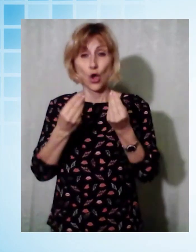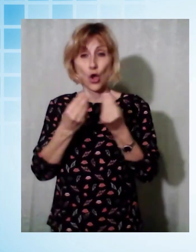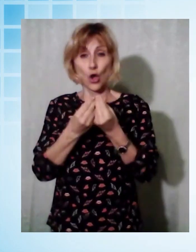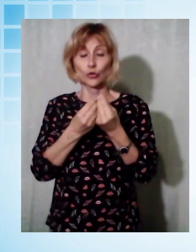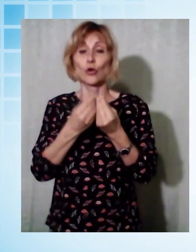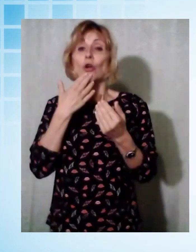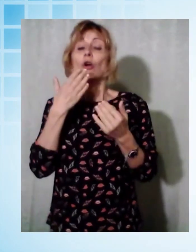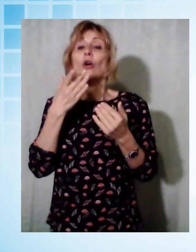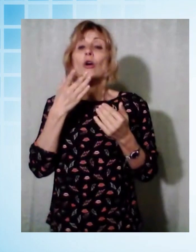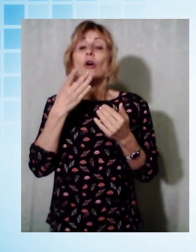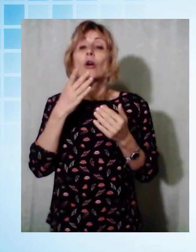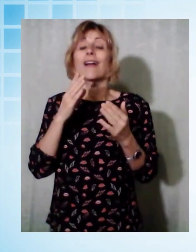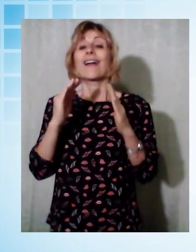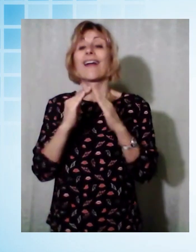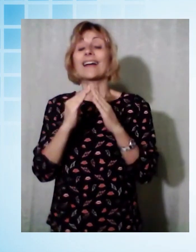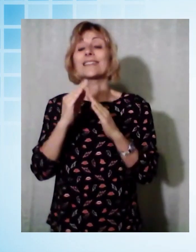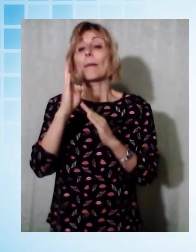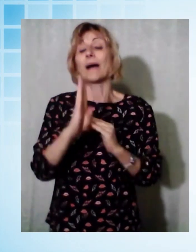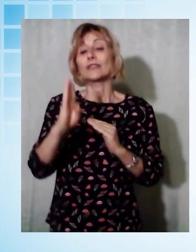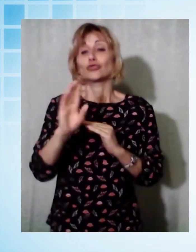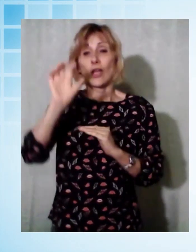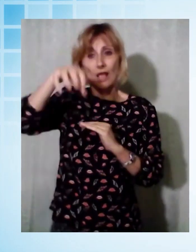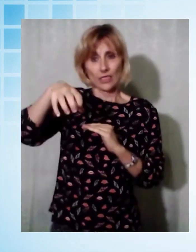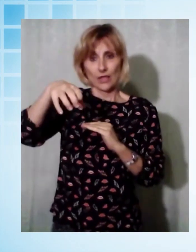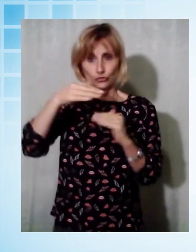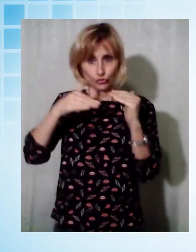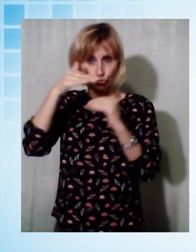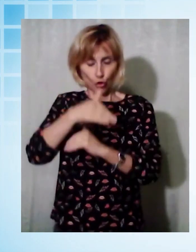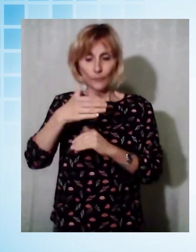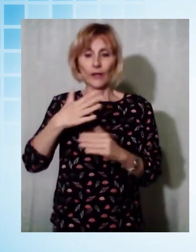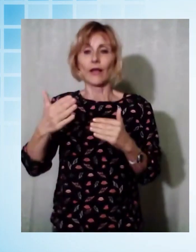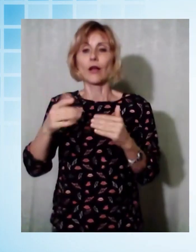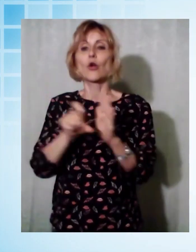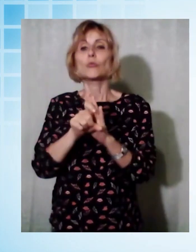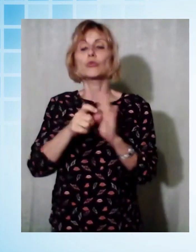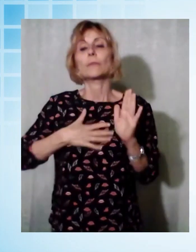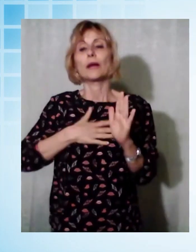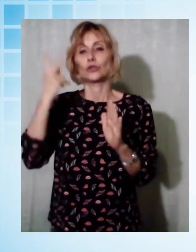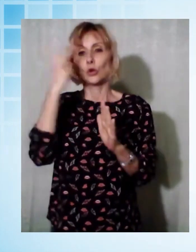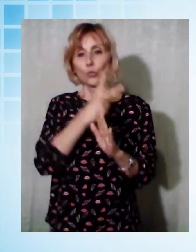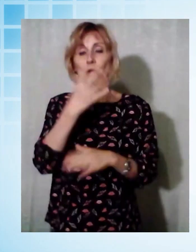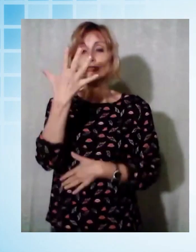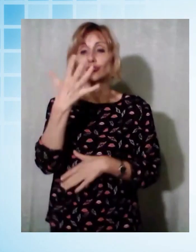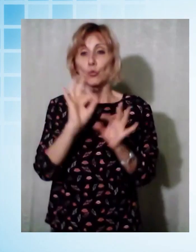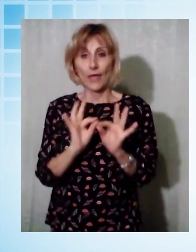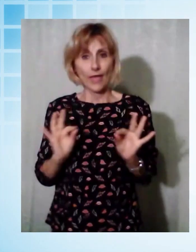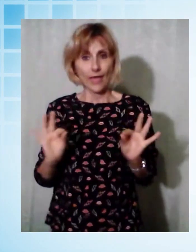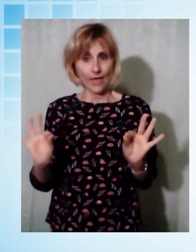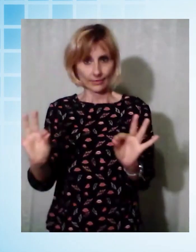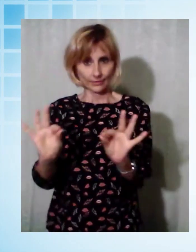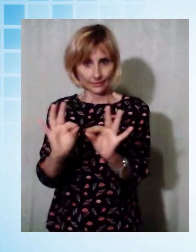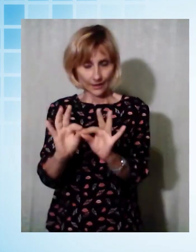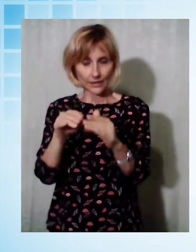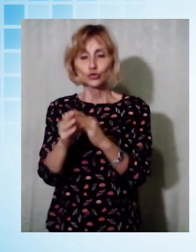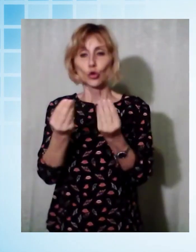Basciana, frazione del comune di Bagni di Lucca. Si tratta di circa 5 ettari di sottobosco di querce e castagne. La